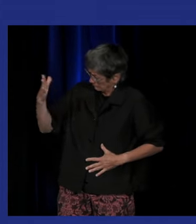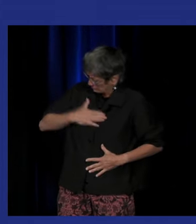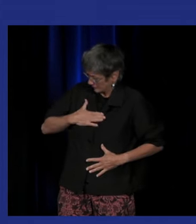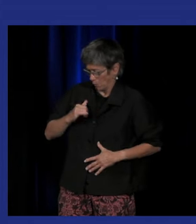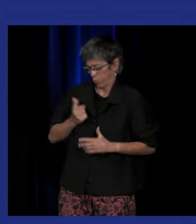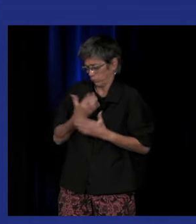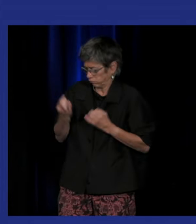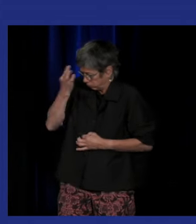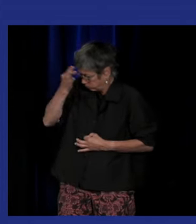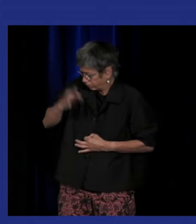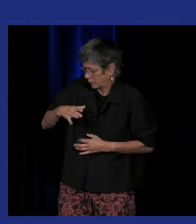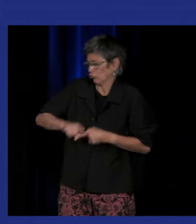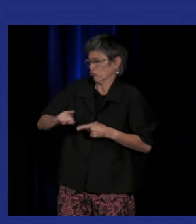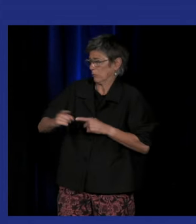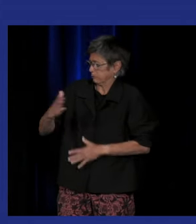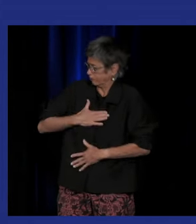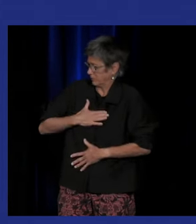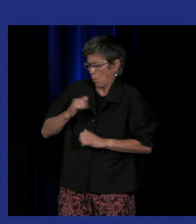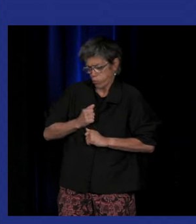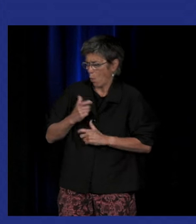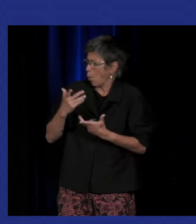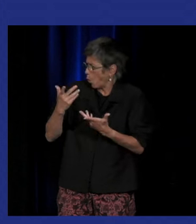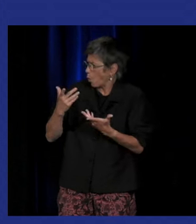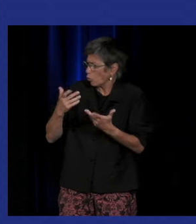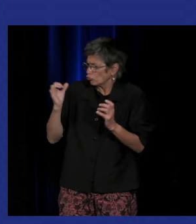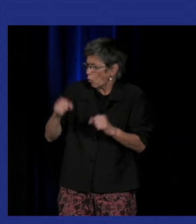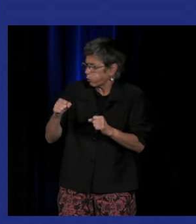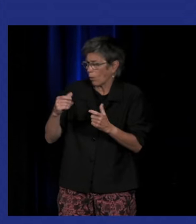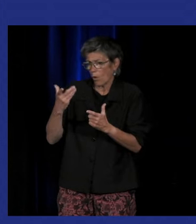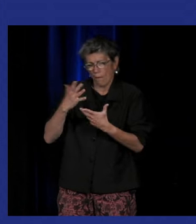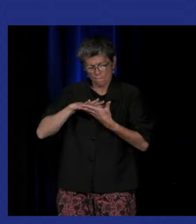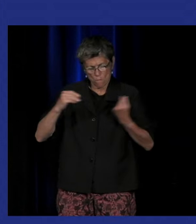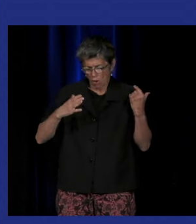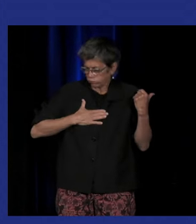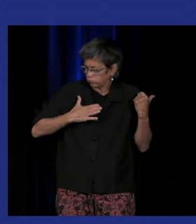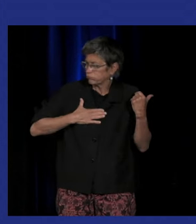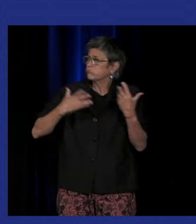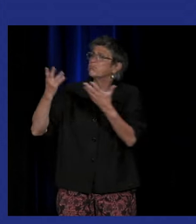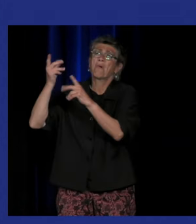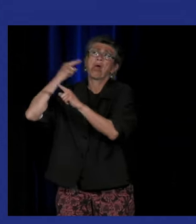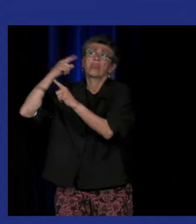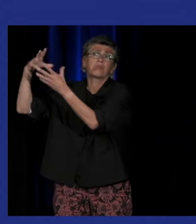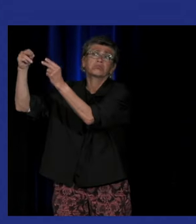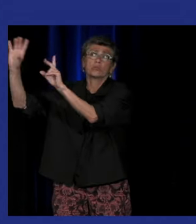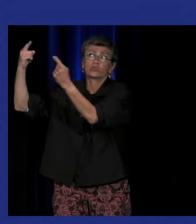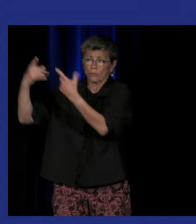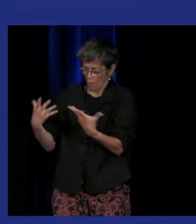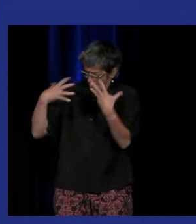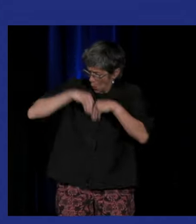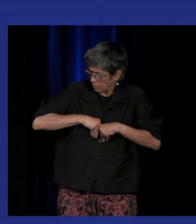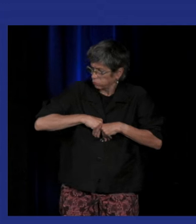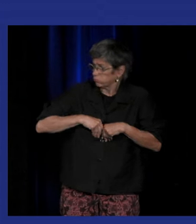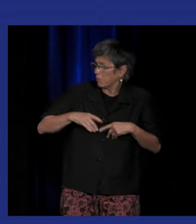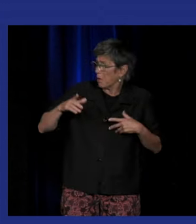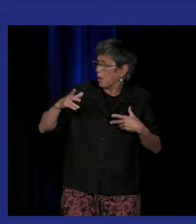de l'expérience perceptive des sourds et qu'on peut s'approprier en fait d'une autre manière d'entendre et de faire de la musique qui n'est pas et